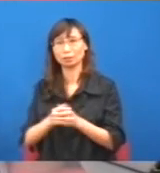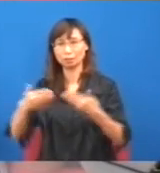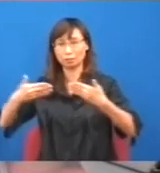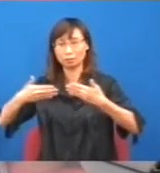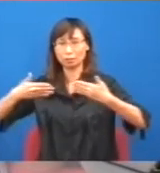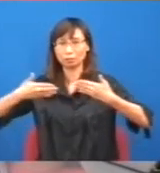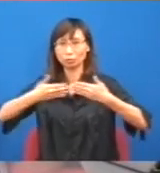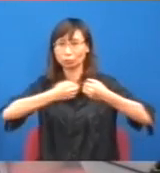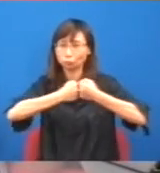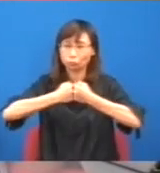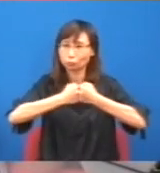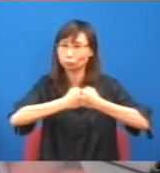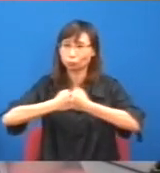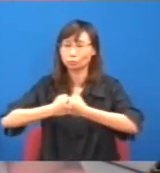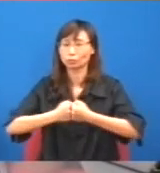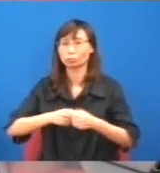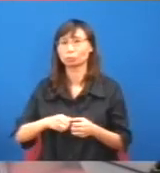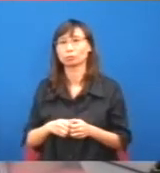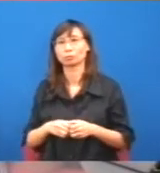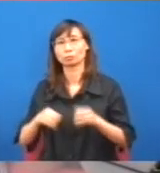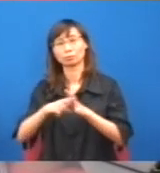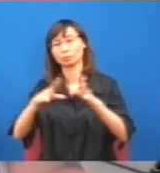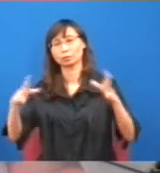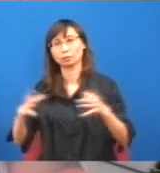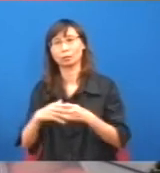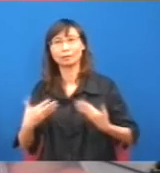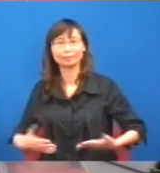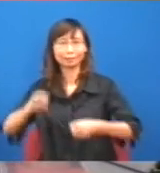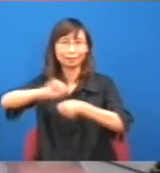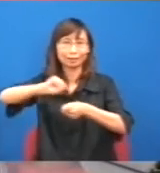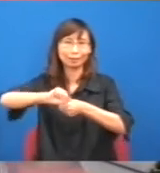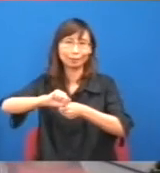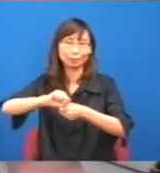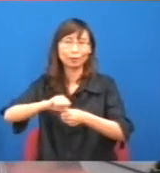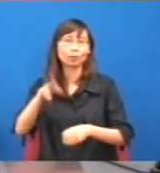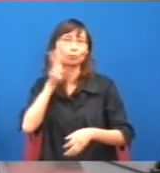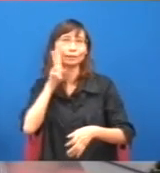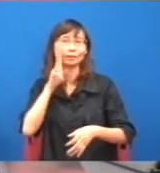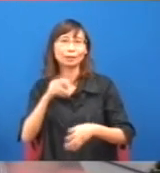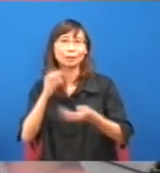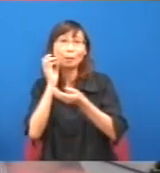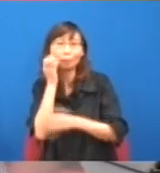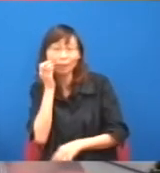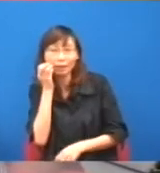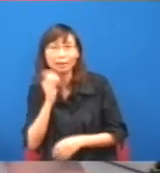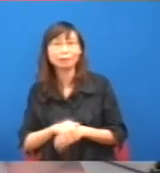價錢,如果你是必需品的,你一定要吃飯,一定要給水電費的時候,